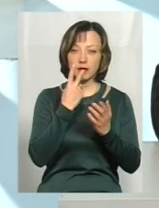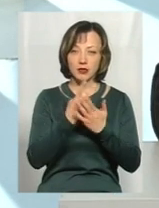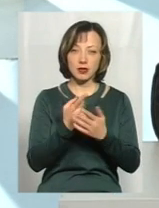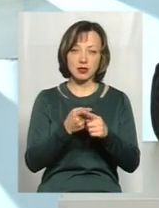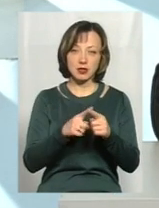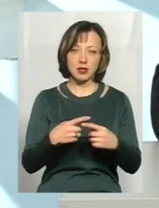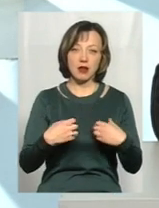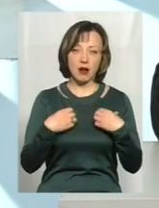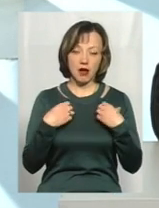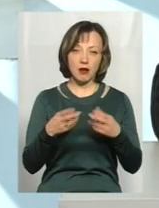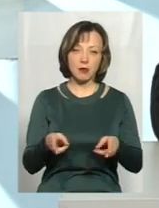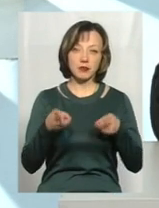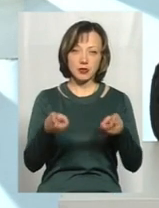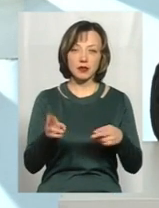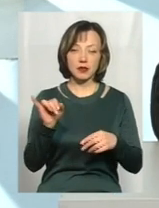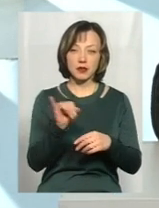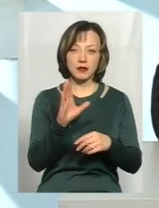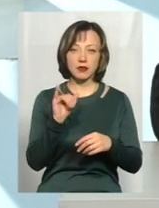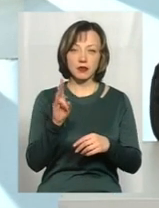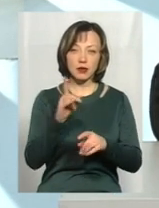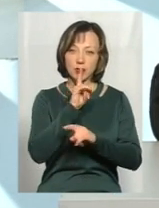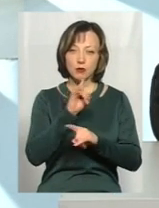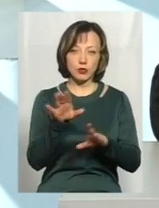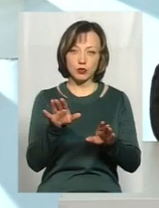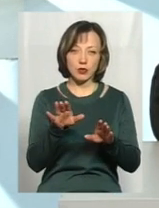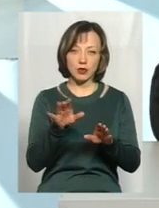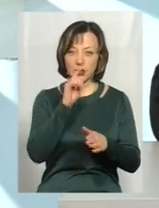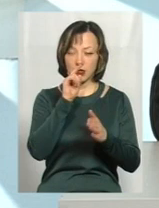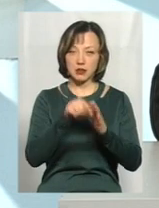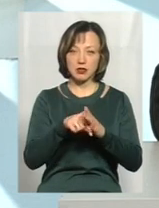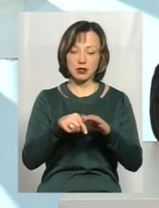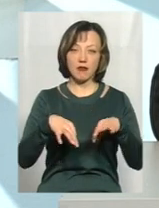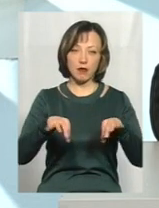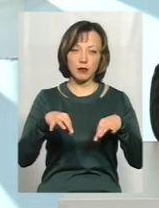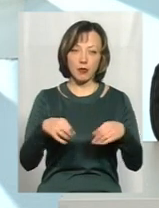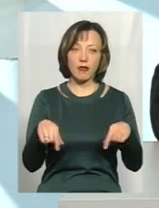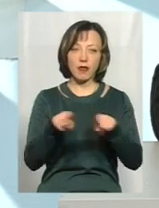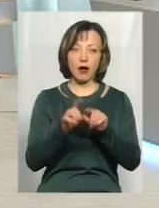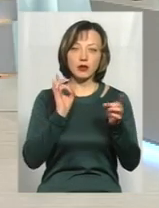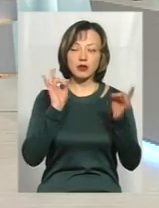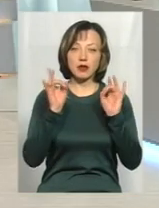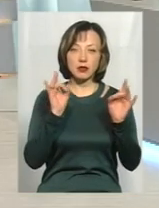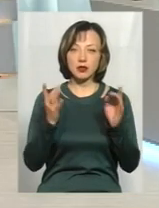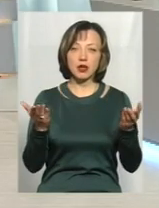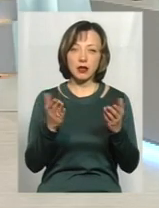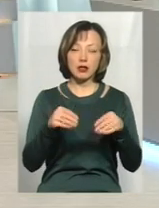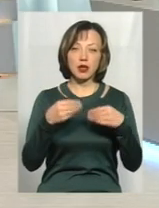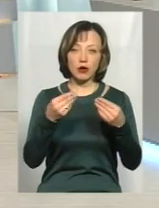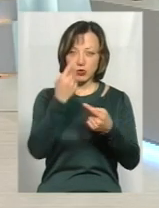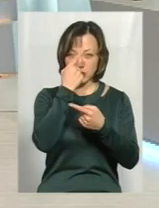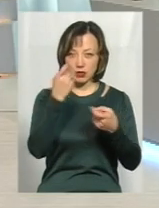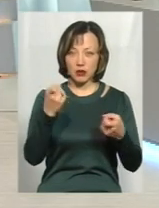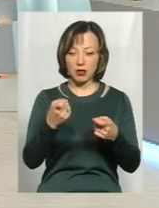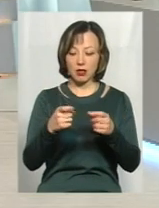налякає зловмисника, і він не буде лізти до того автомобіля. Також сигналізації є, які дають сигнал на